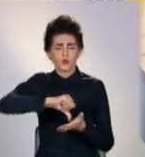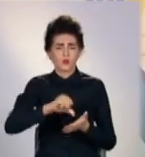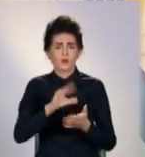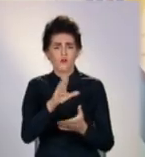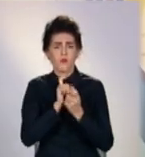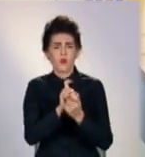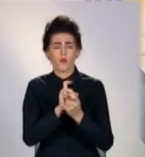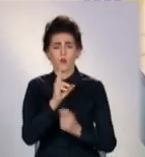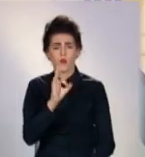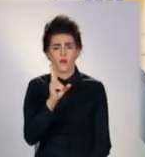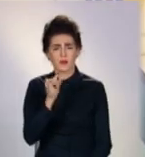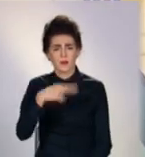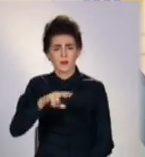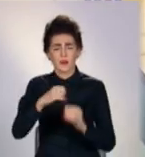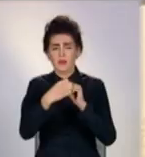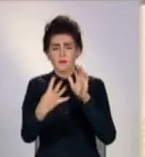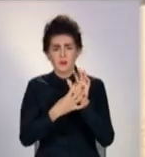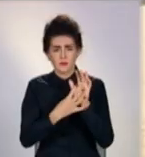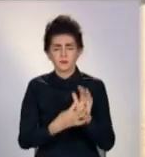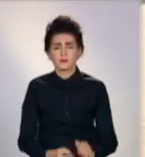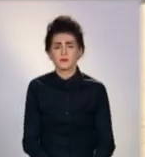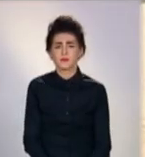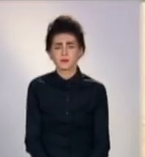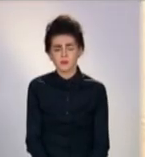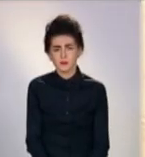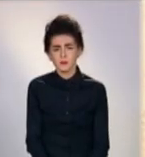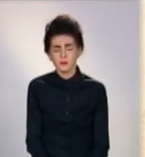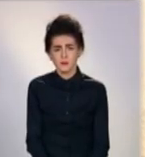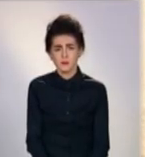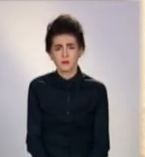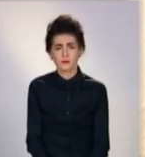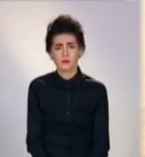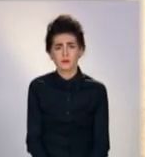-19. Ольга Коваленко, Олексій Куделя для телеканалу Донбас.